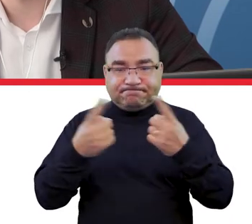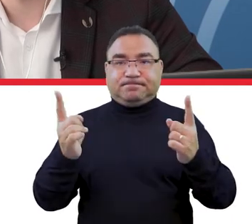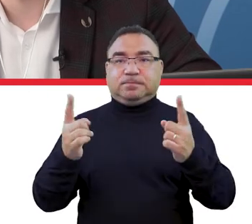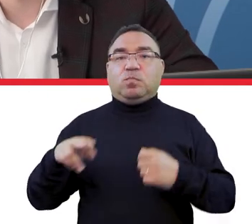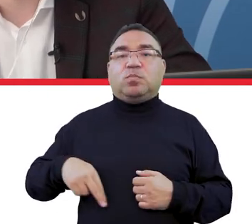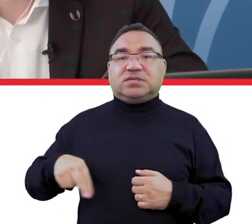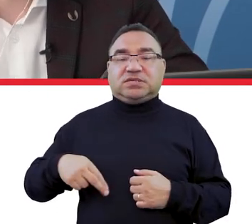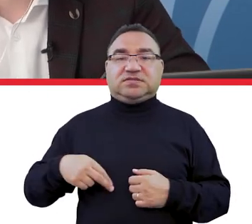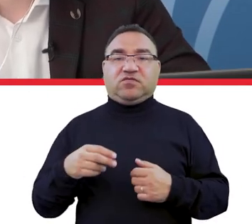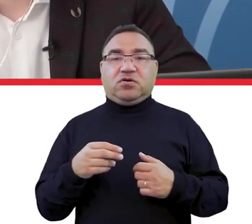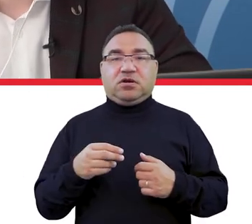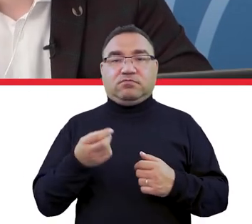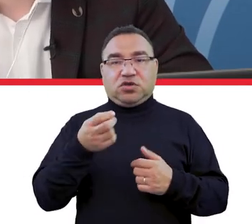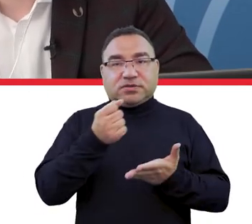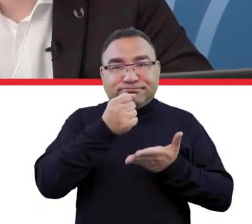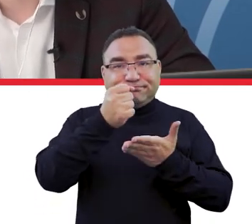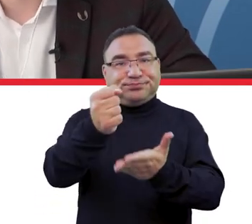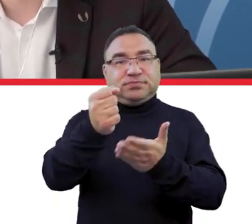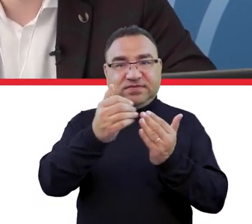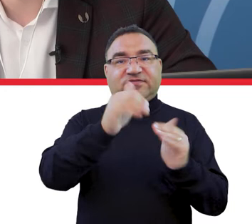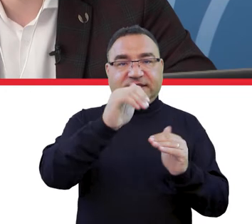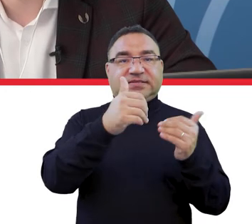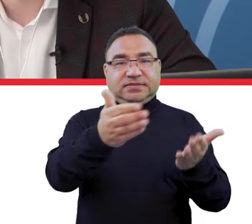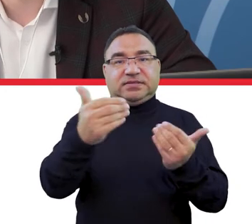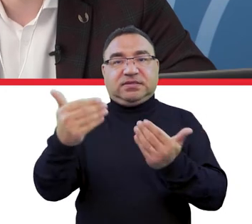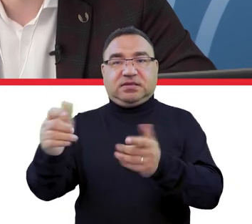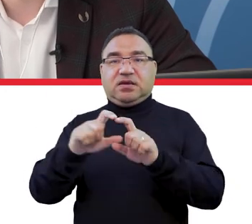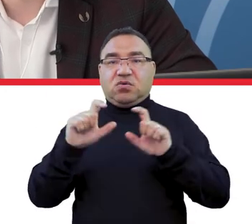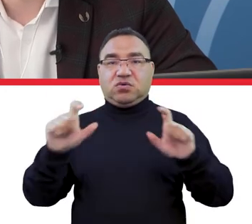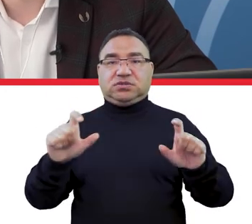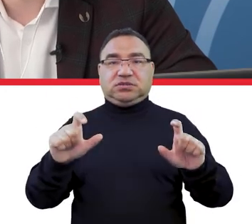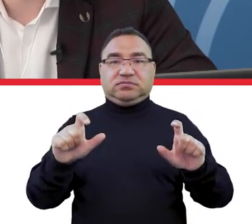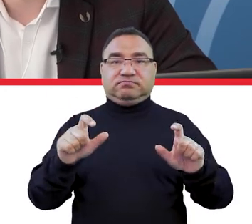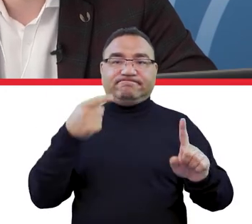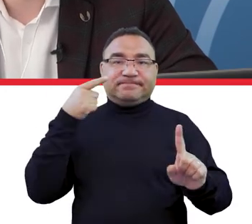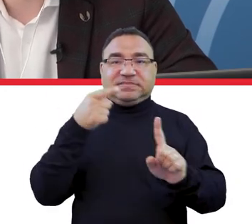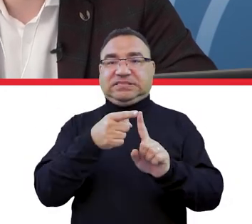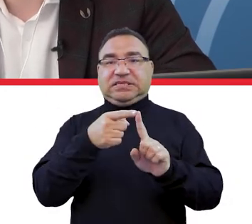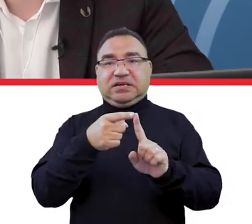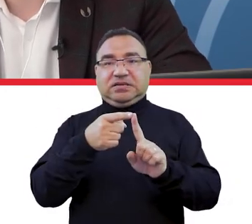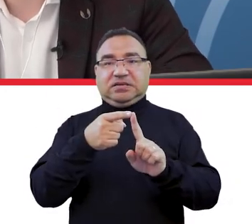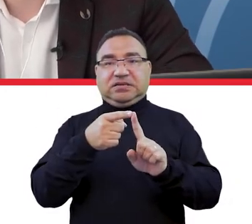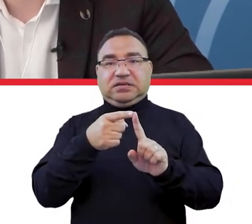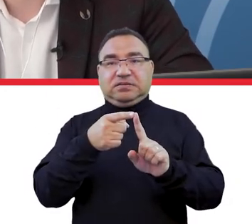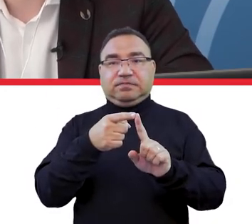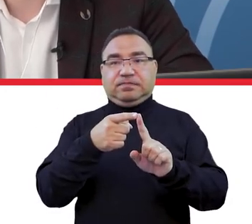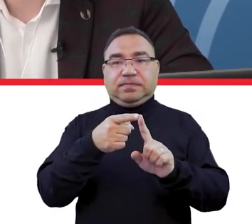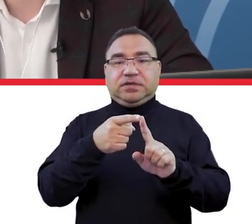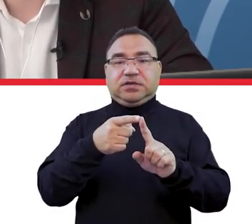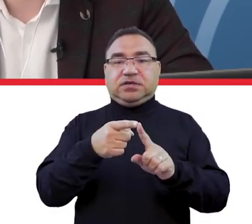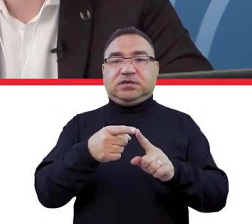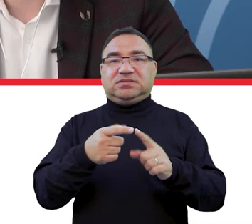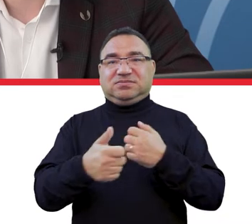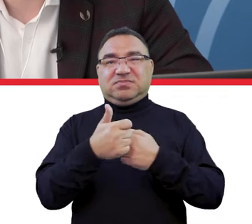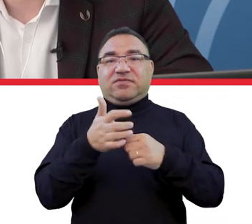zwiększyło subwencje dla uczelni przeznaczone właśnie, to zwiększenie jest na łagodzenie